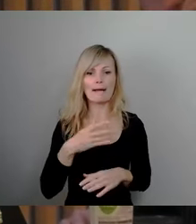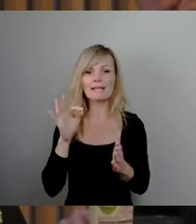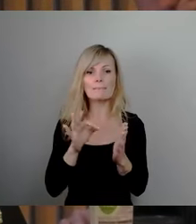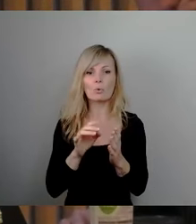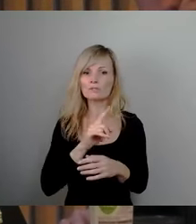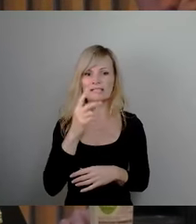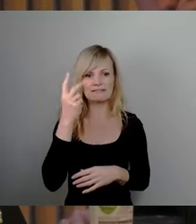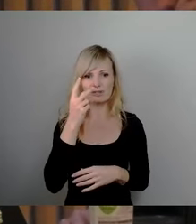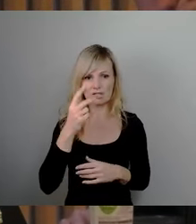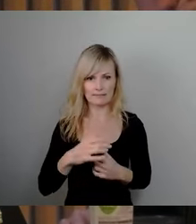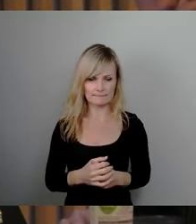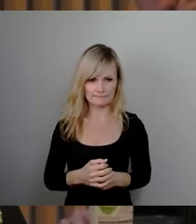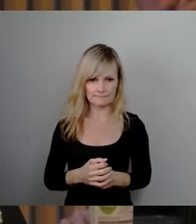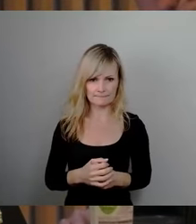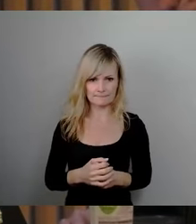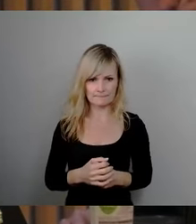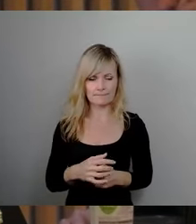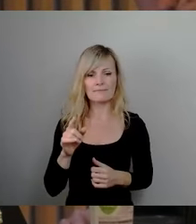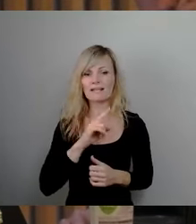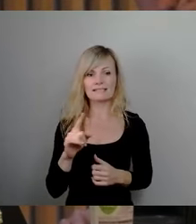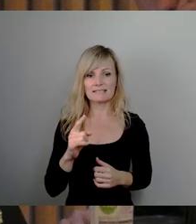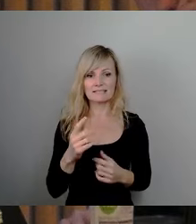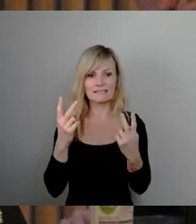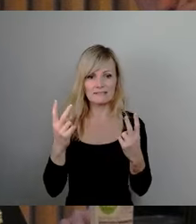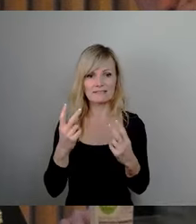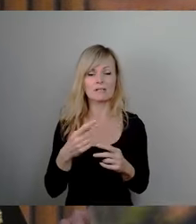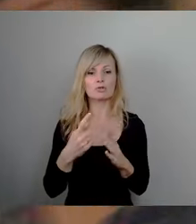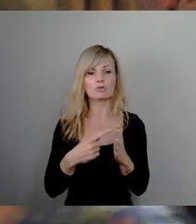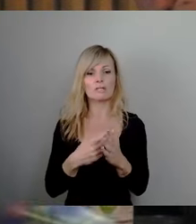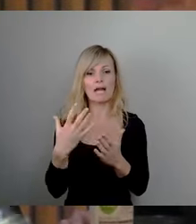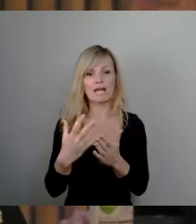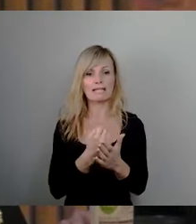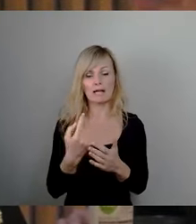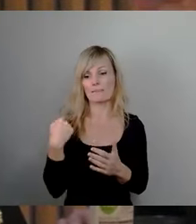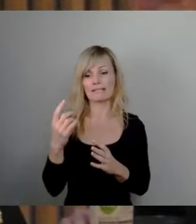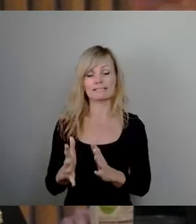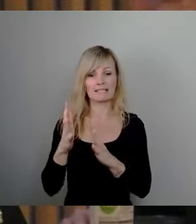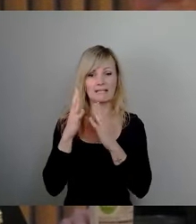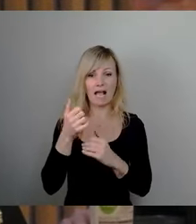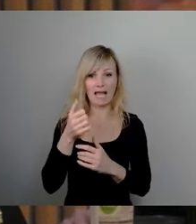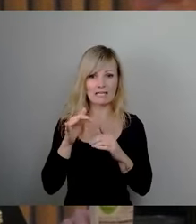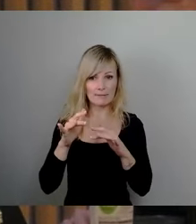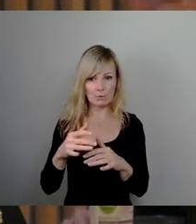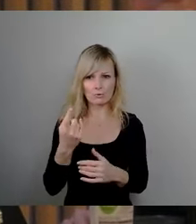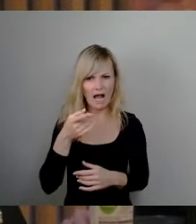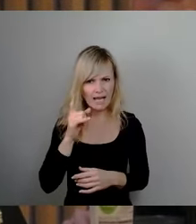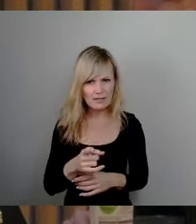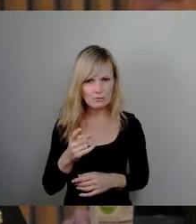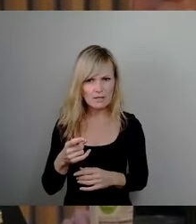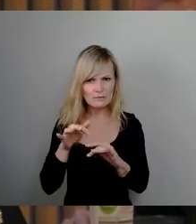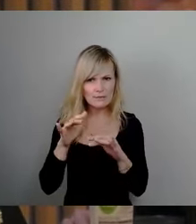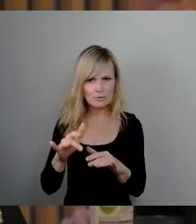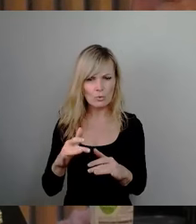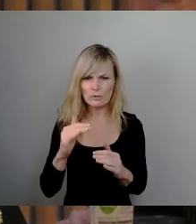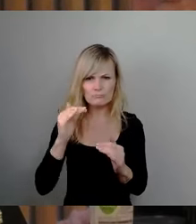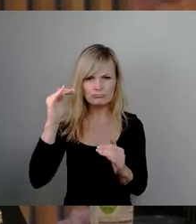Es geht mir nicht darum, dass die Steuereinnahmen in den letzten zehn Jahren um eine Million oder 100 Millionen, haben Sie gesagt, gestiegen seien. Das ist nicht der